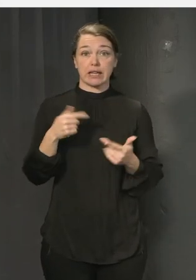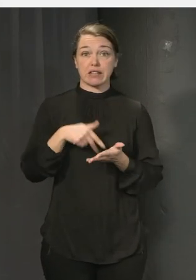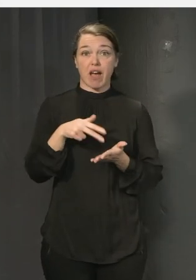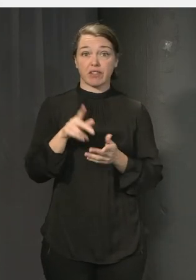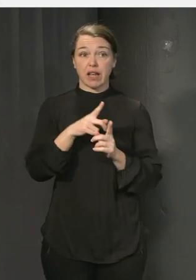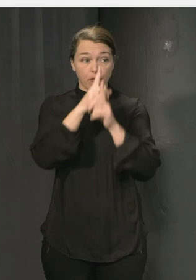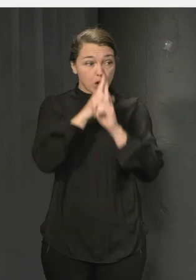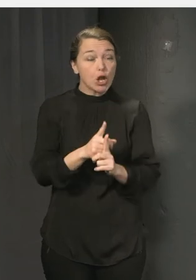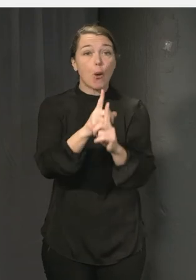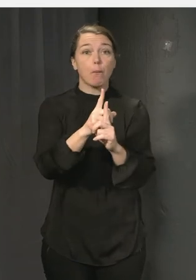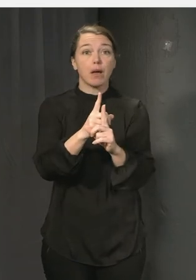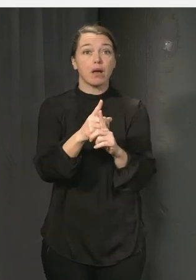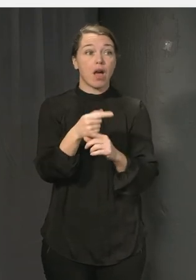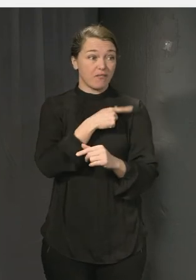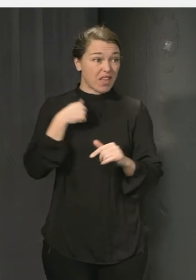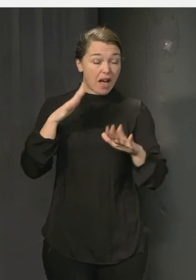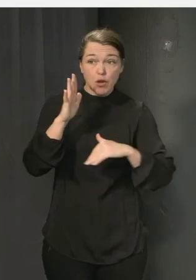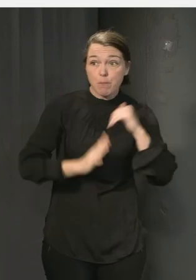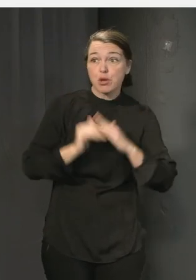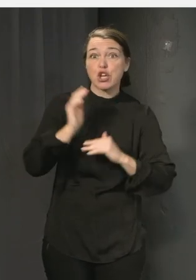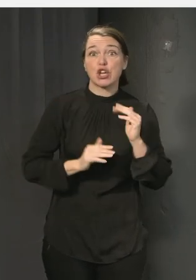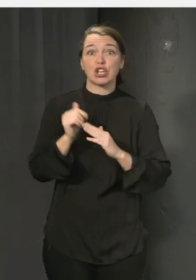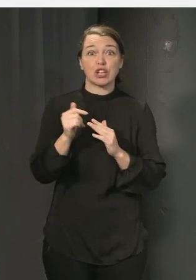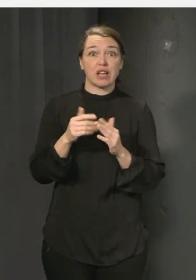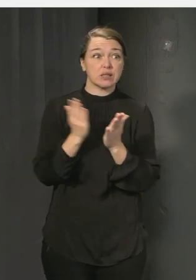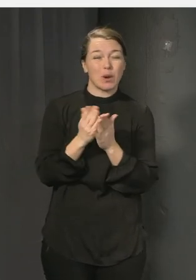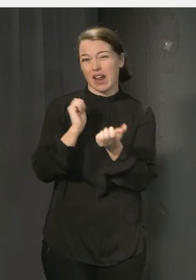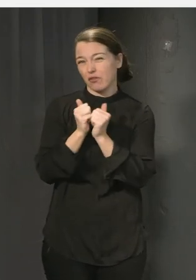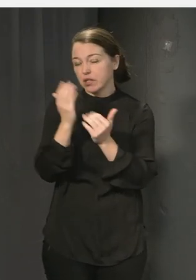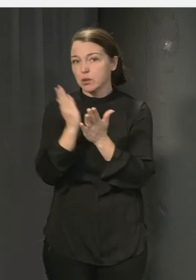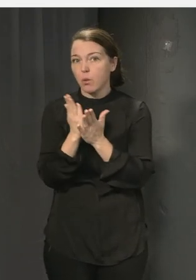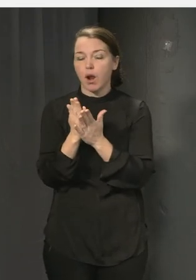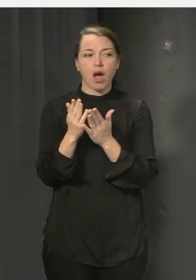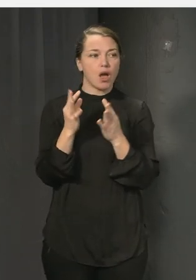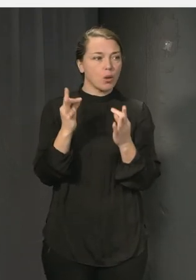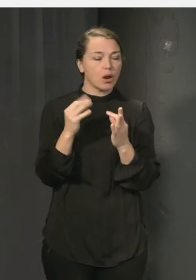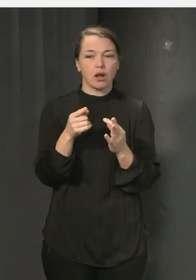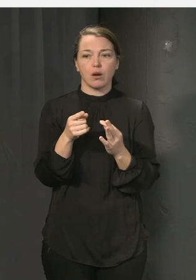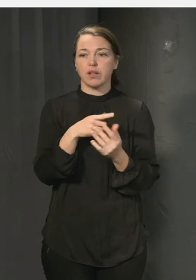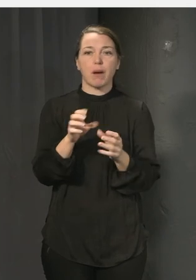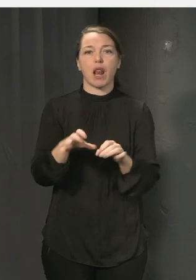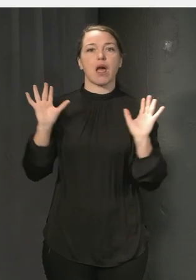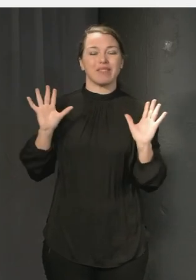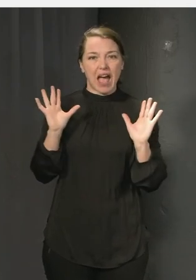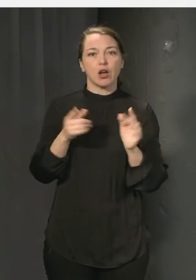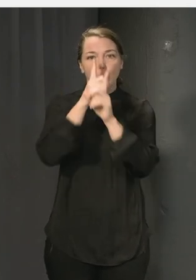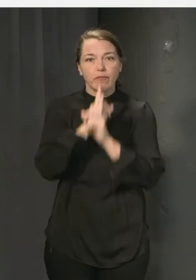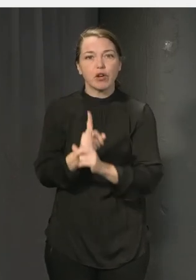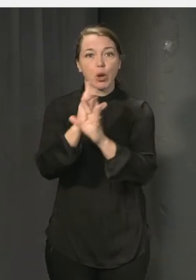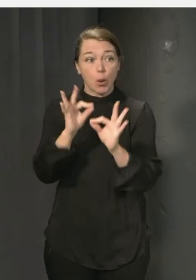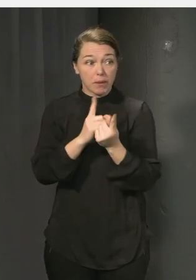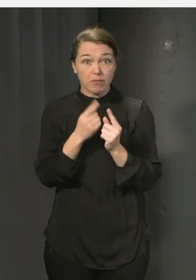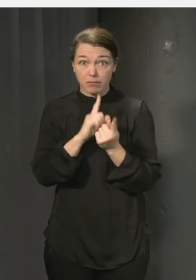upp hur blev det här då blev det som vi önskade om inte hela cirkeln igen så det är inte slut men inflytande är väl